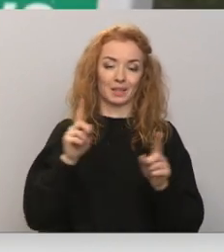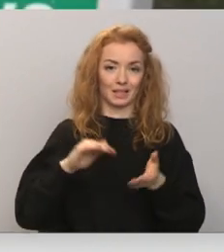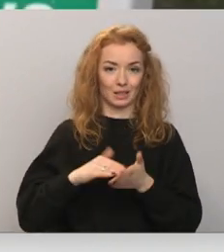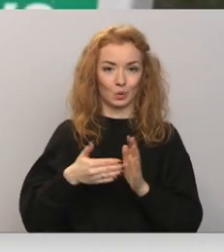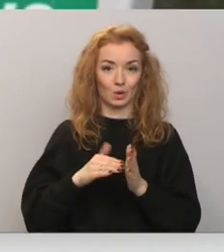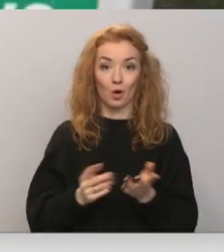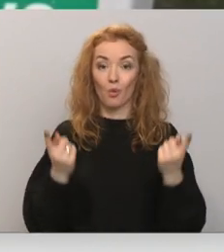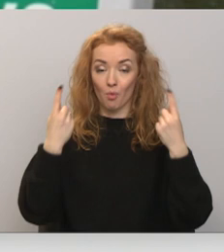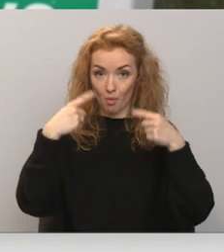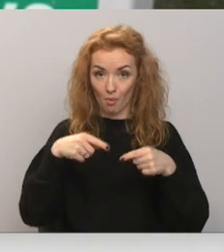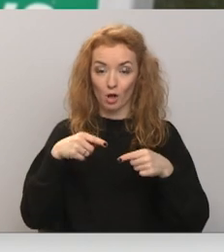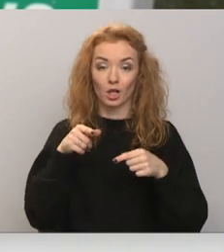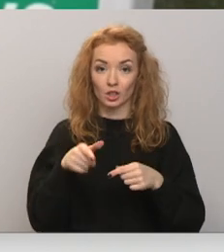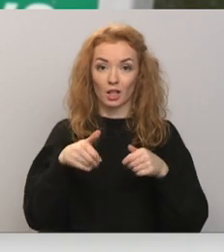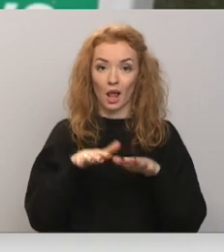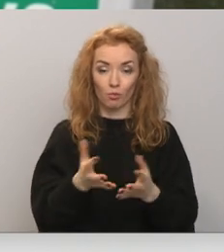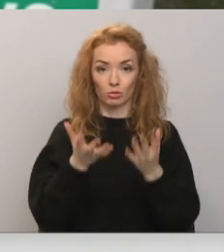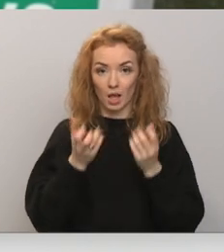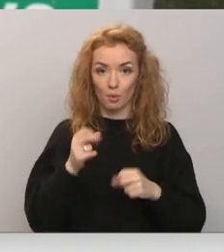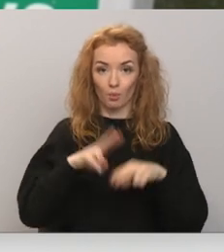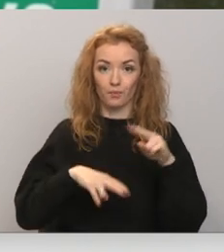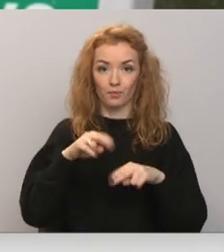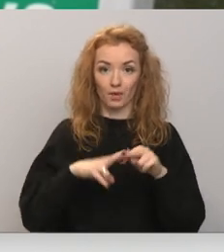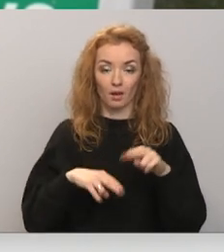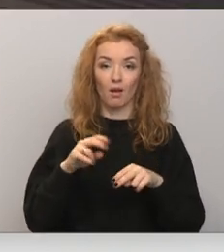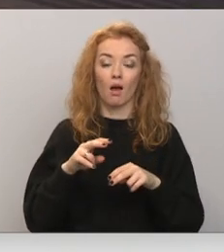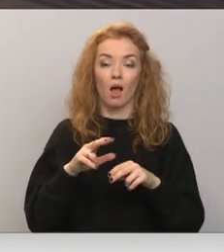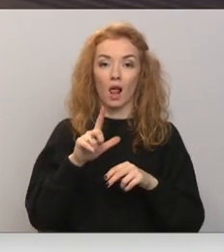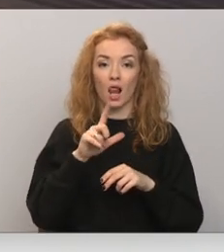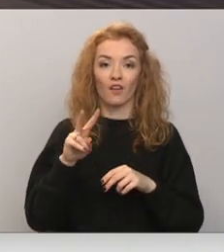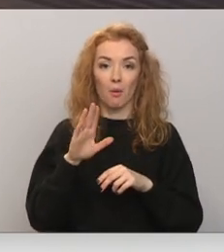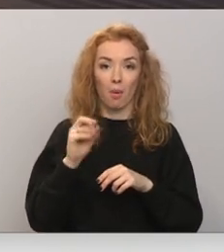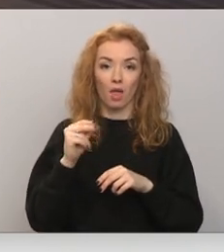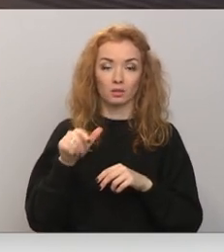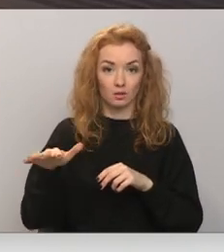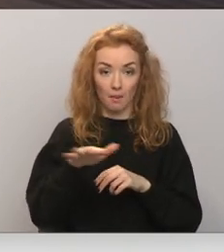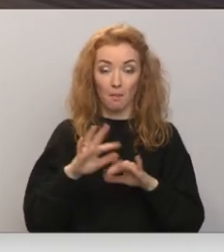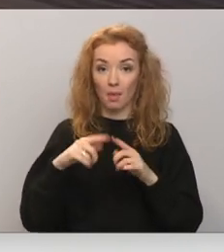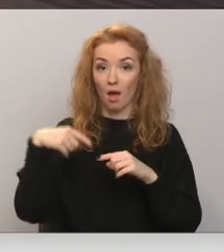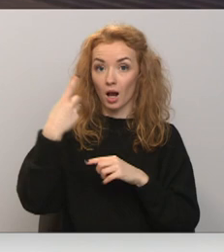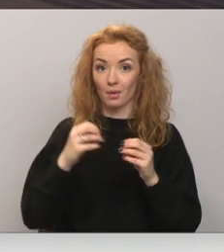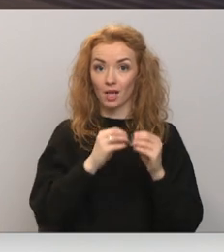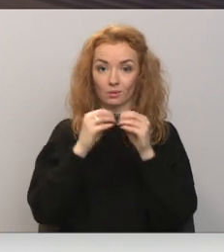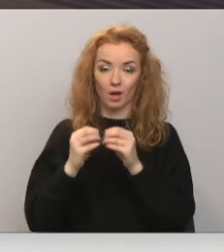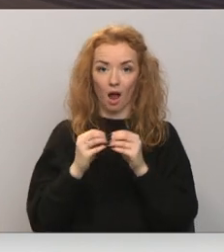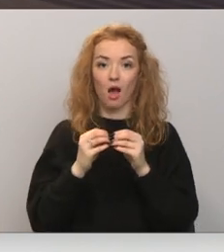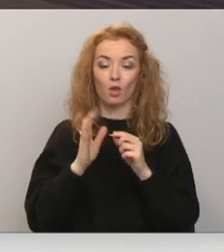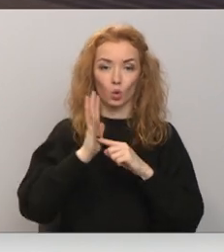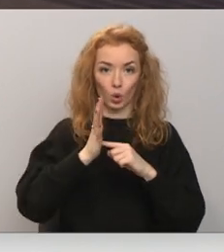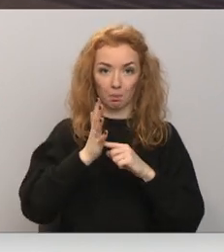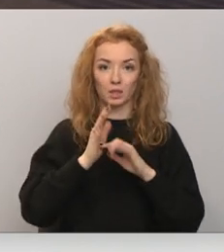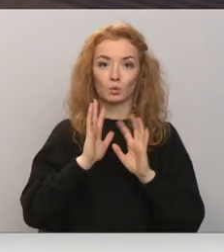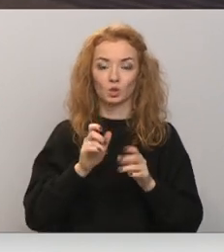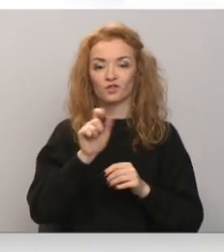Pašēs pašdīvas lēmums saņemts vēju parka izbūvēja Līvbērs spagastā, bet nākamajos desmit gados visticamāk vēju turbīnas,